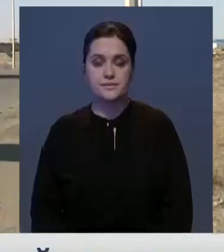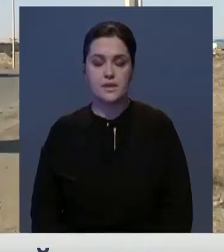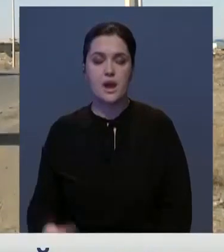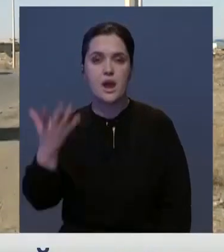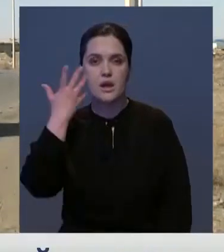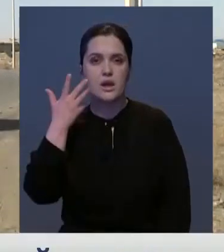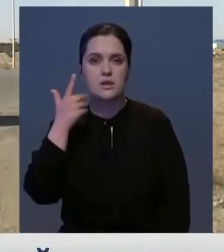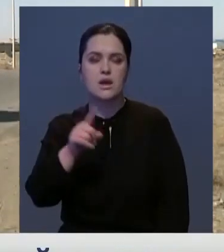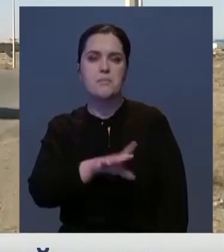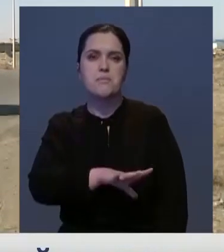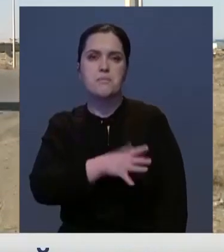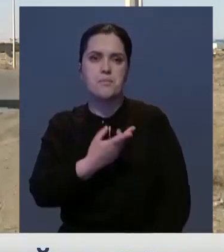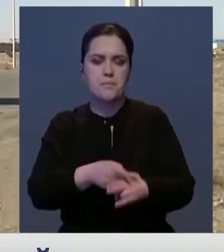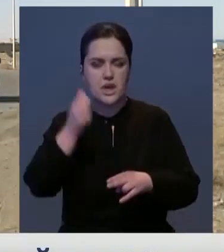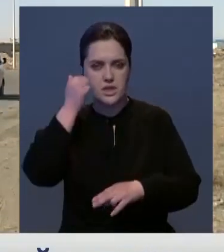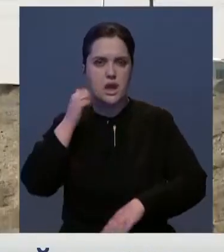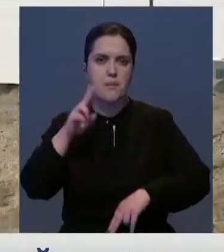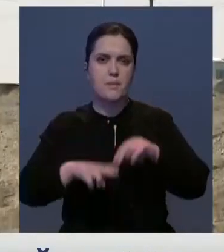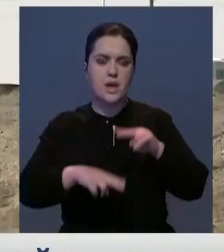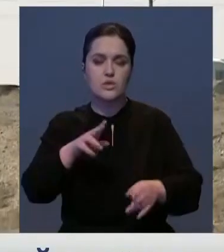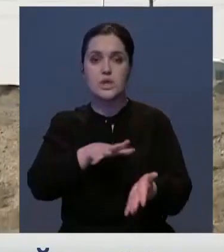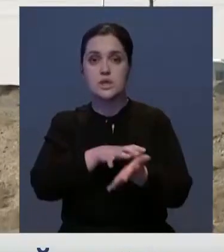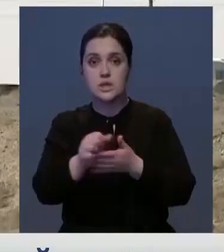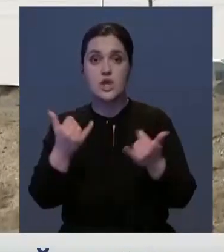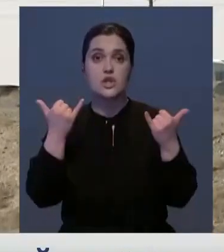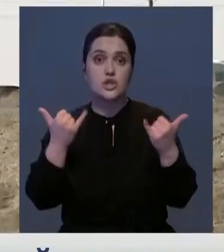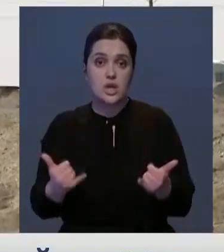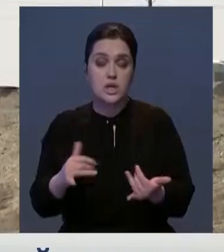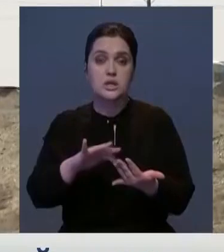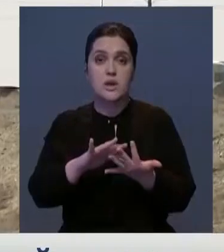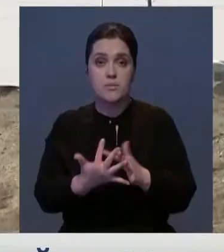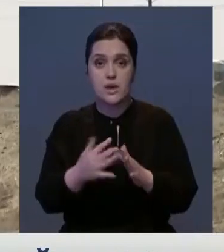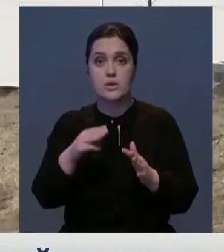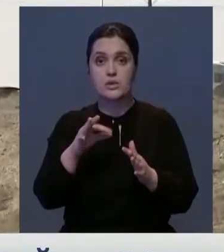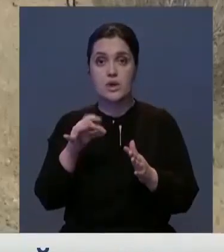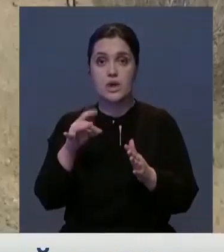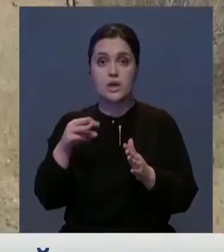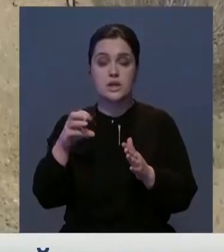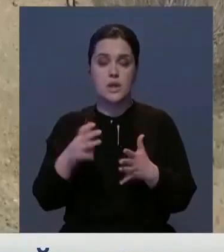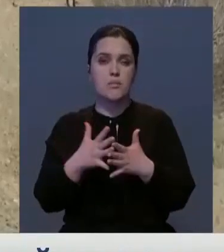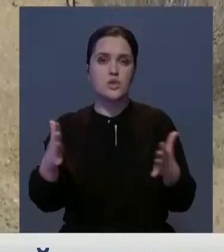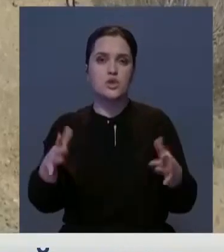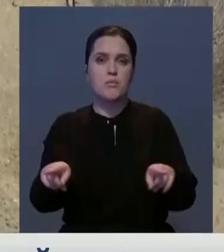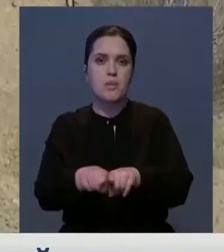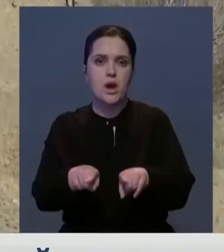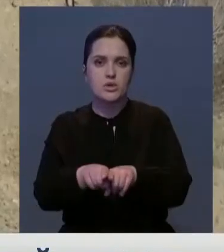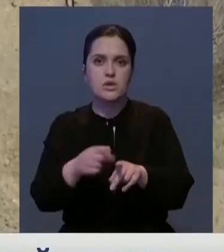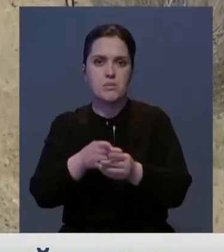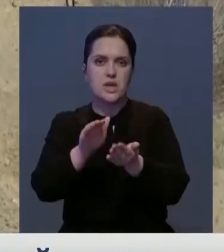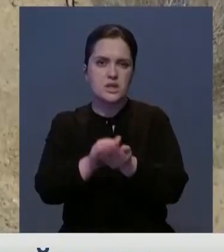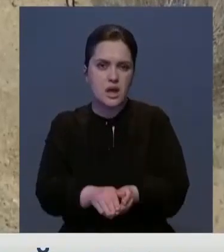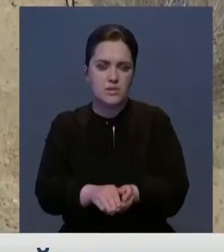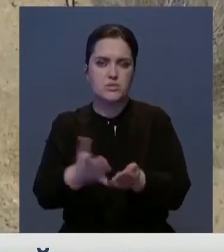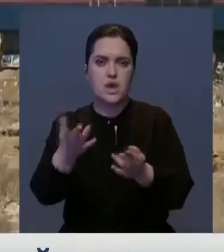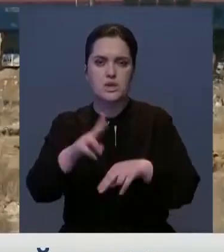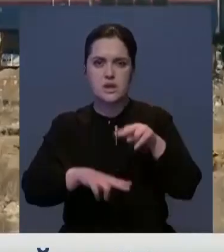-то здесь были здания. Старые постройки снесены. И сейчас окрестности поселков Турятам и Акай больше похожи на кладбище строительных отходов.